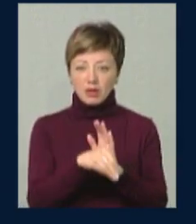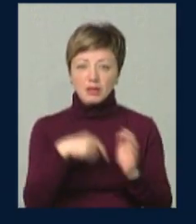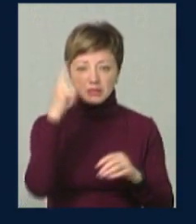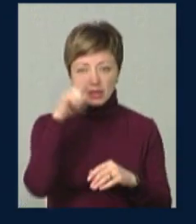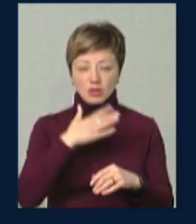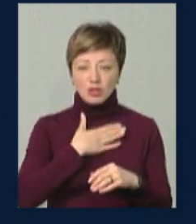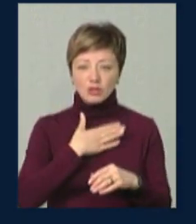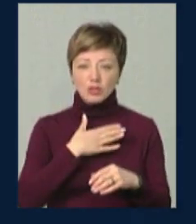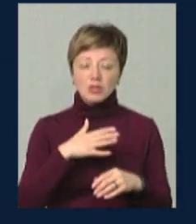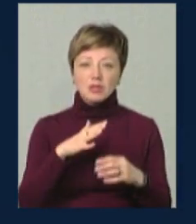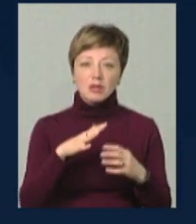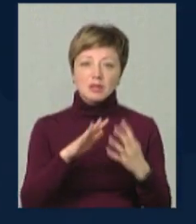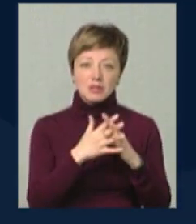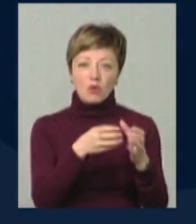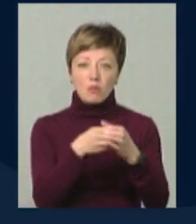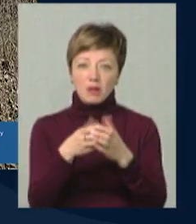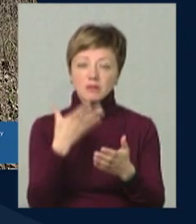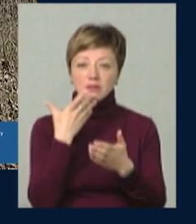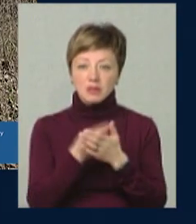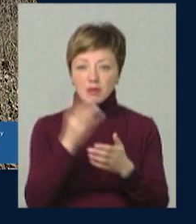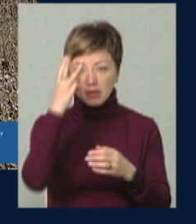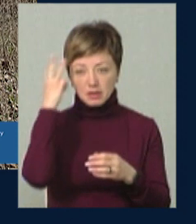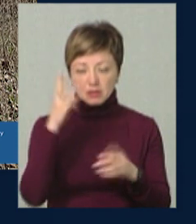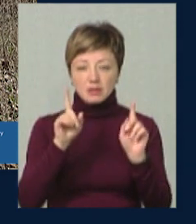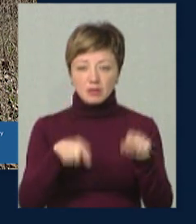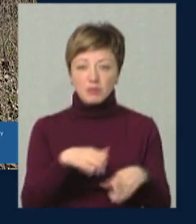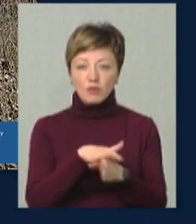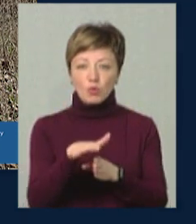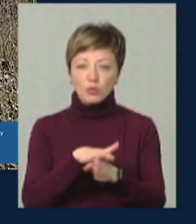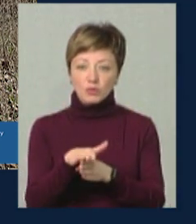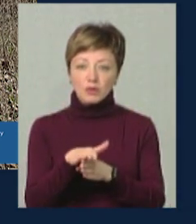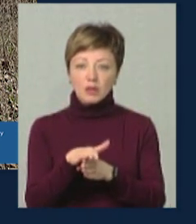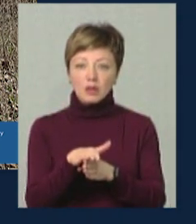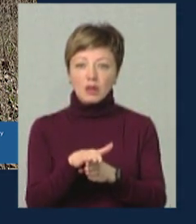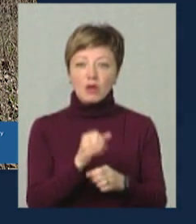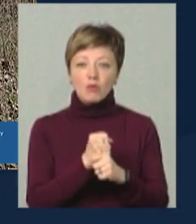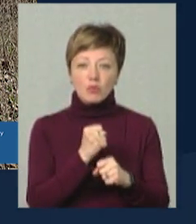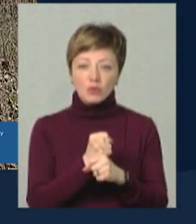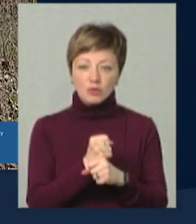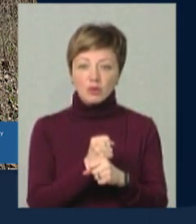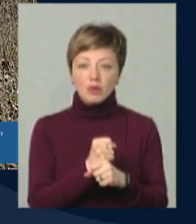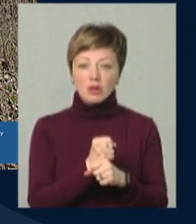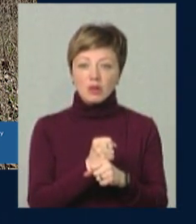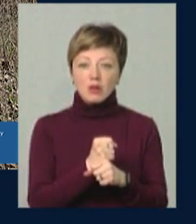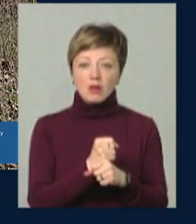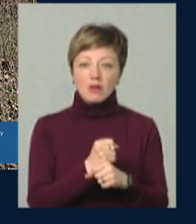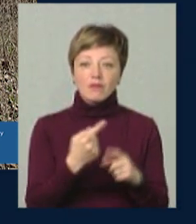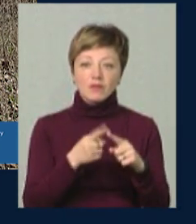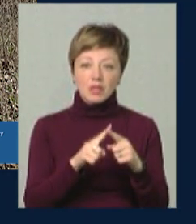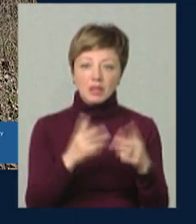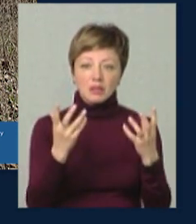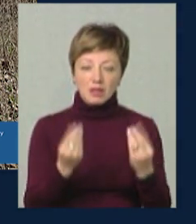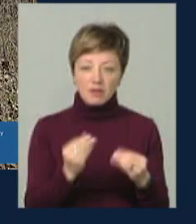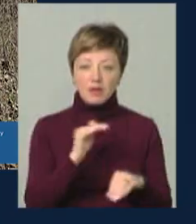я знаю, що наші громади, по суті, так само, я знаю, Хмельницька громада, як би, так само виконувала ту ж саму роботу, робила толоку, вона була в той самий день.